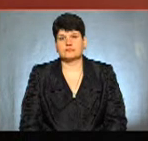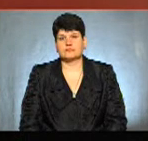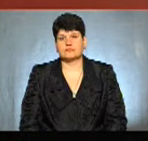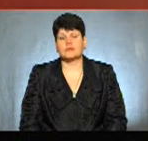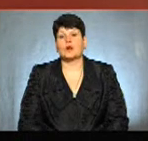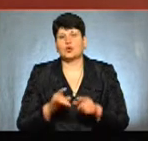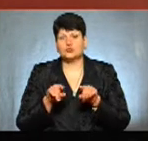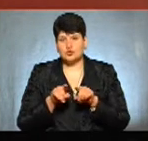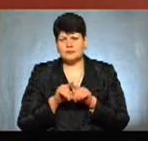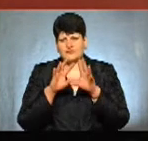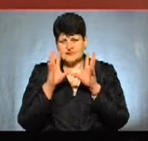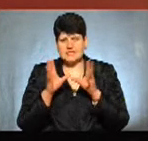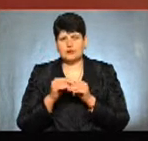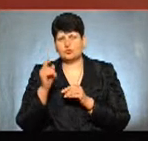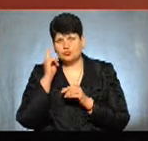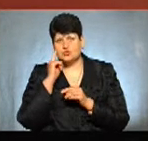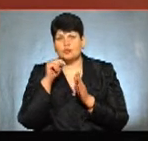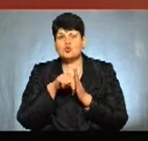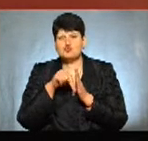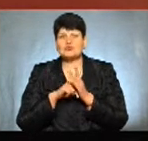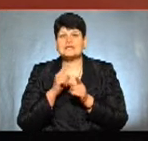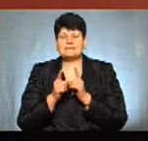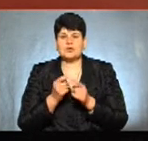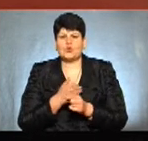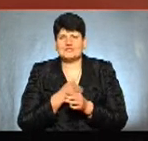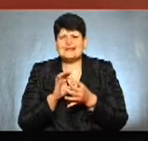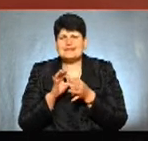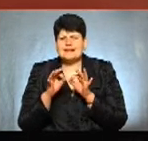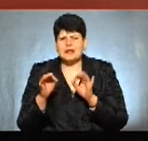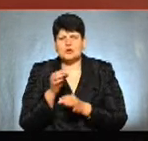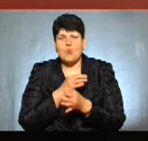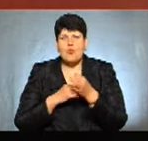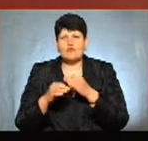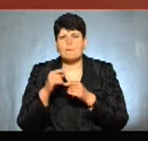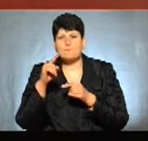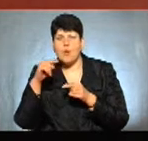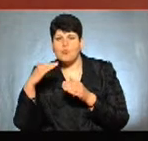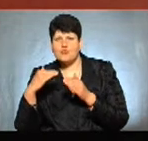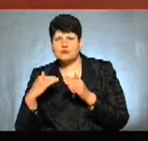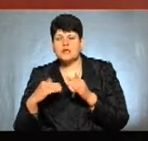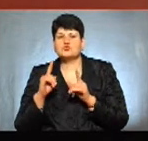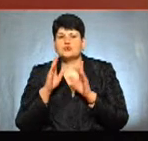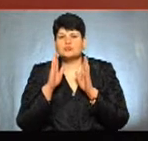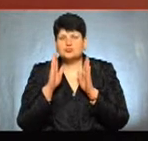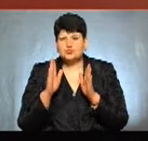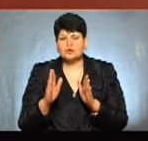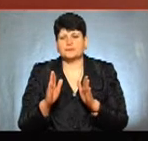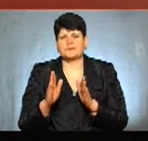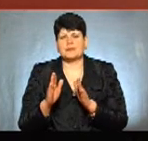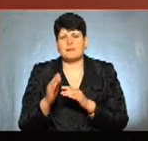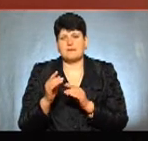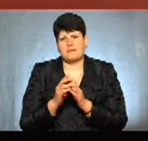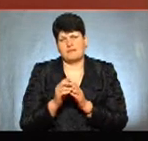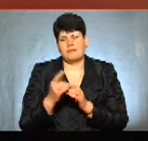Отож, ми так взагальному почули про суть цих змін. Хочеться детальніше більше обговорити по пунктах, що буде відбуватися. Попрошу спершу